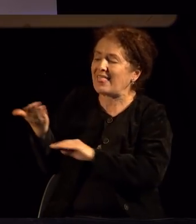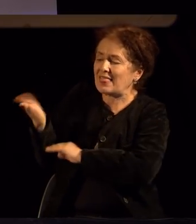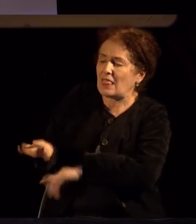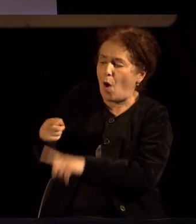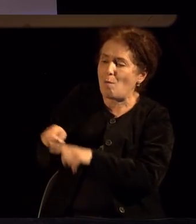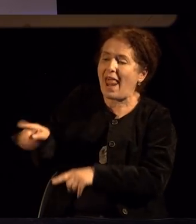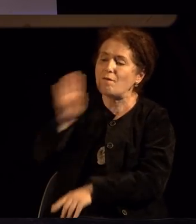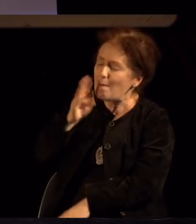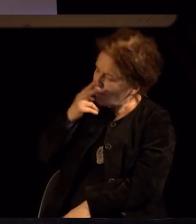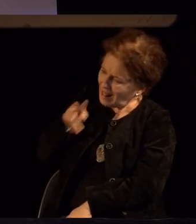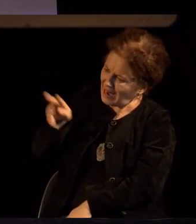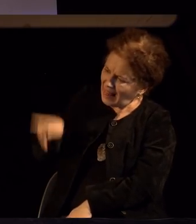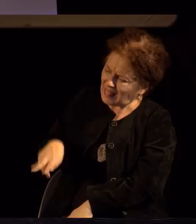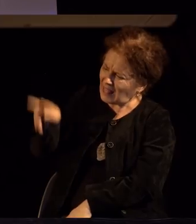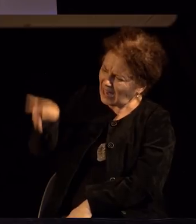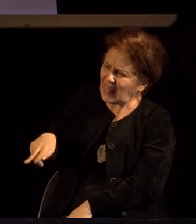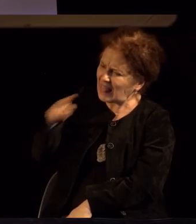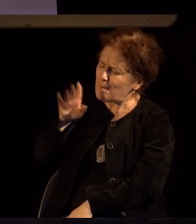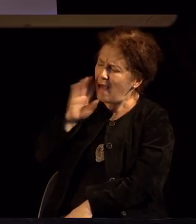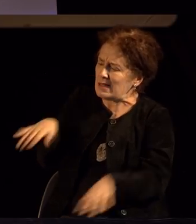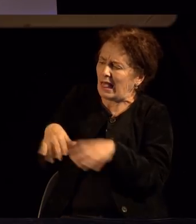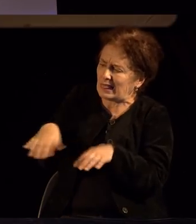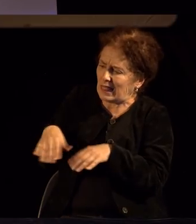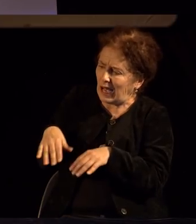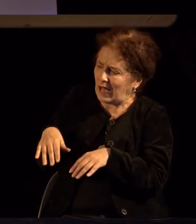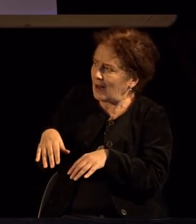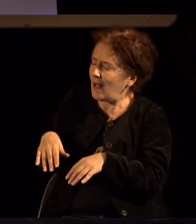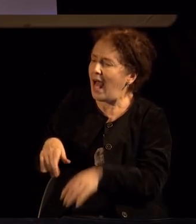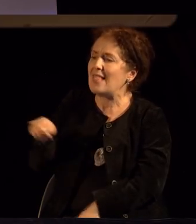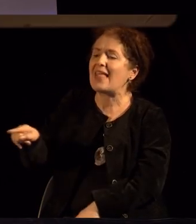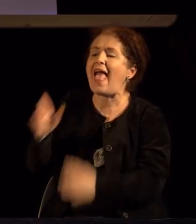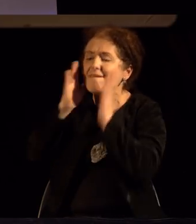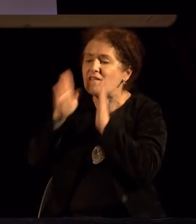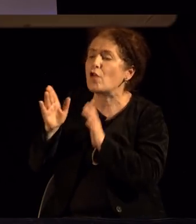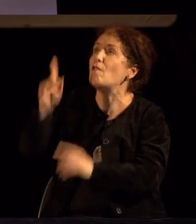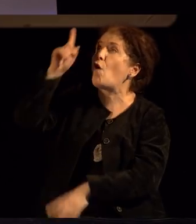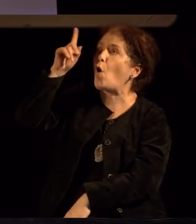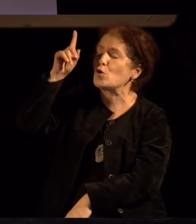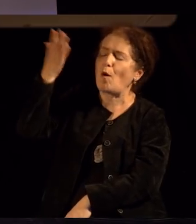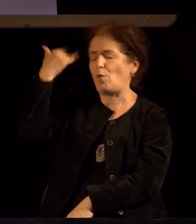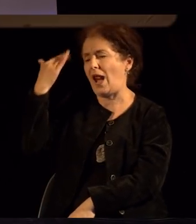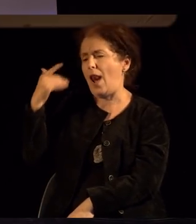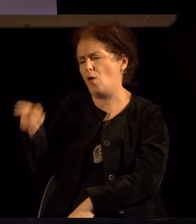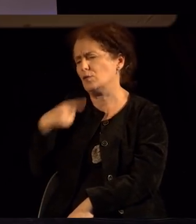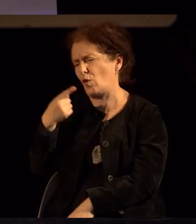умирање и цело време се тресе пред боговите во кои што верувала, тој е во римскиот период, практично,